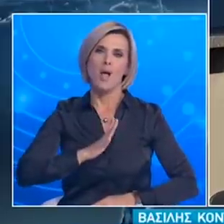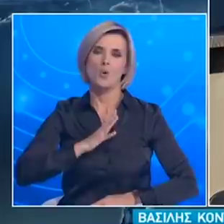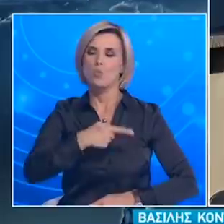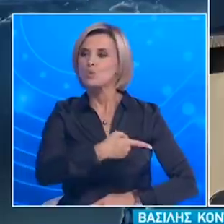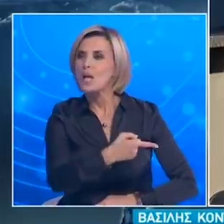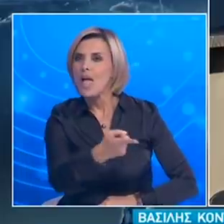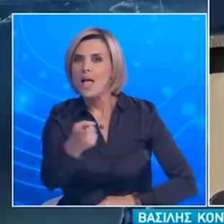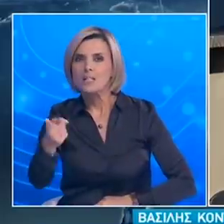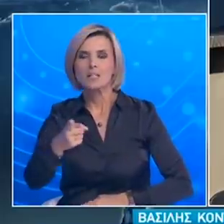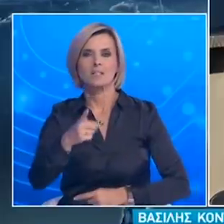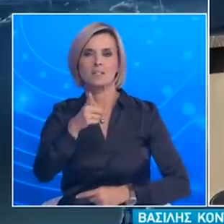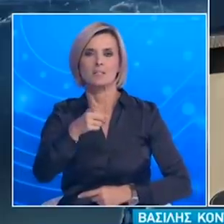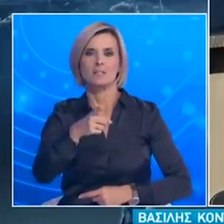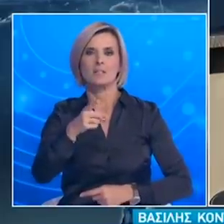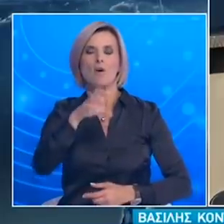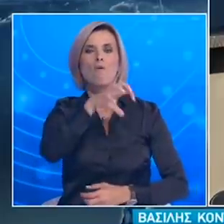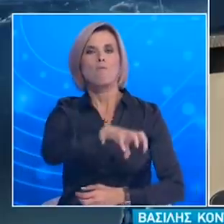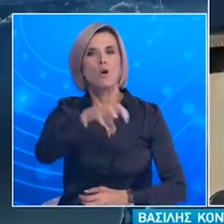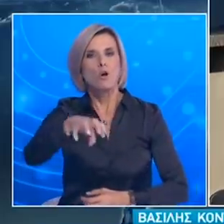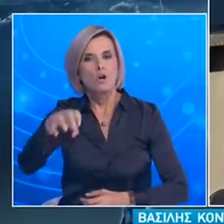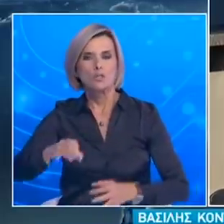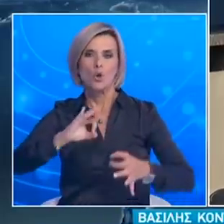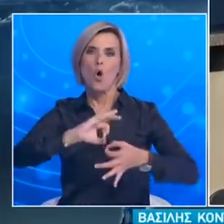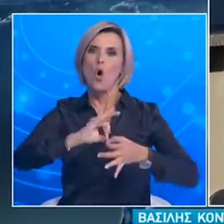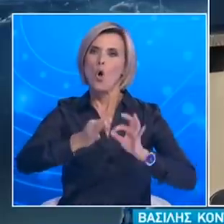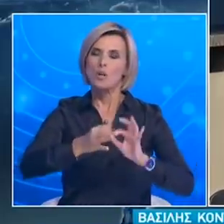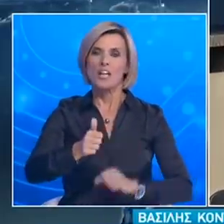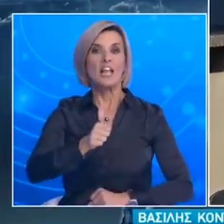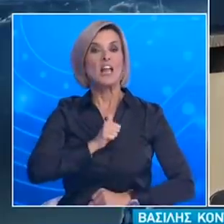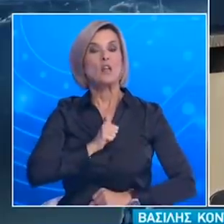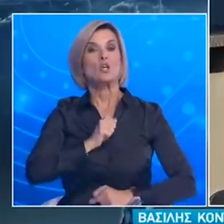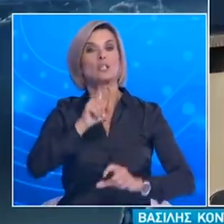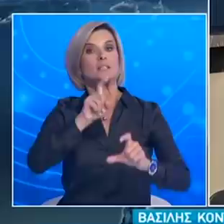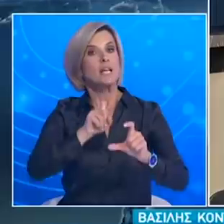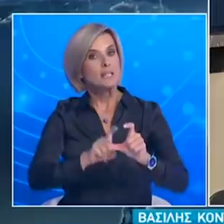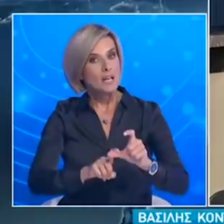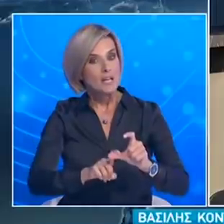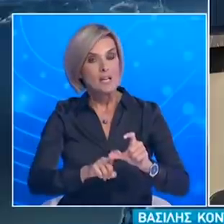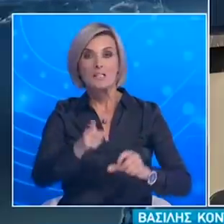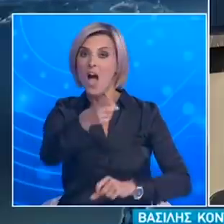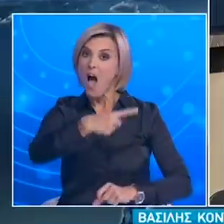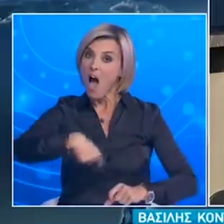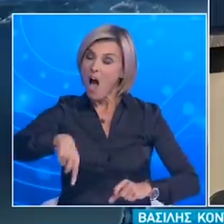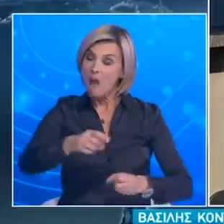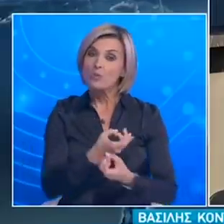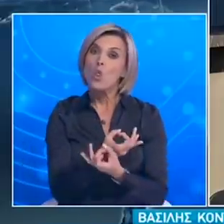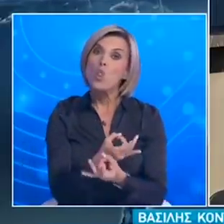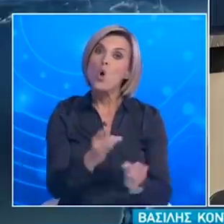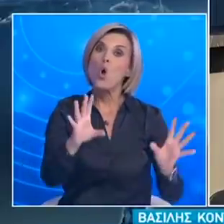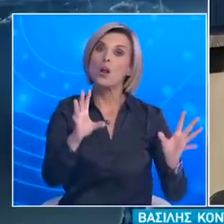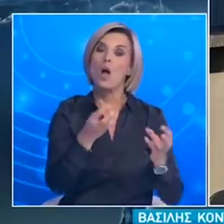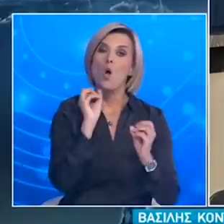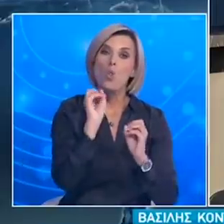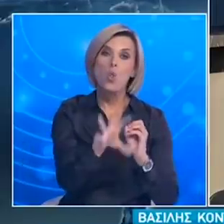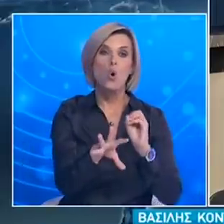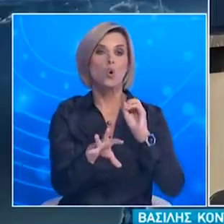φορείς, οργανισμούς, ιδιωτικές εταιρείες Που συνεισέφεραν σε αυτή τη μεγάλη προσπάθεια